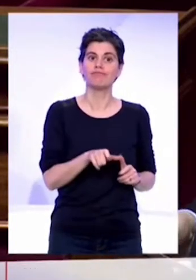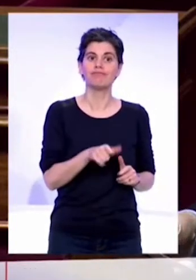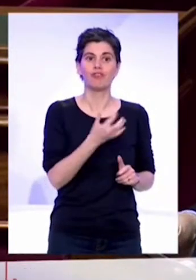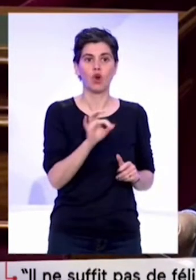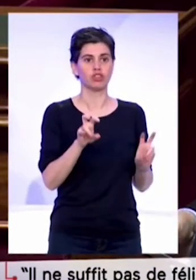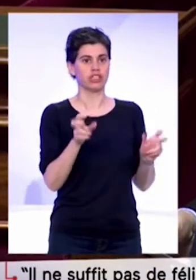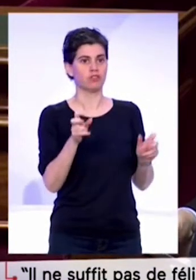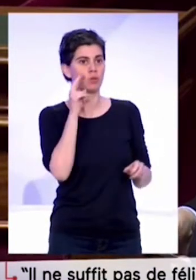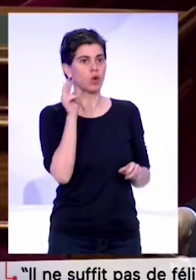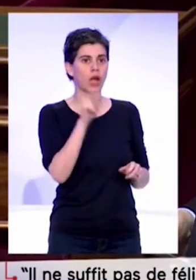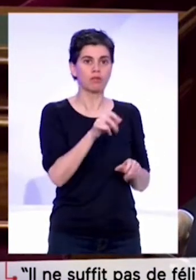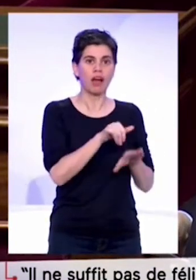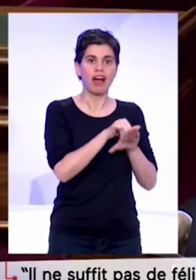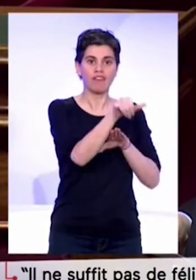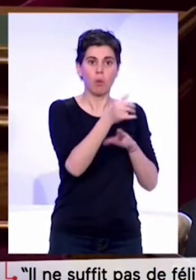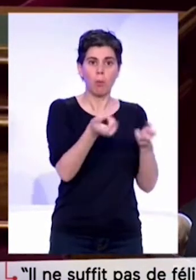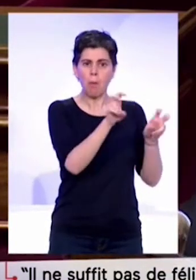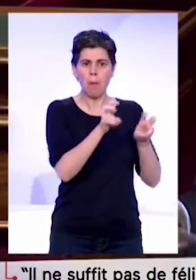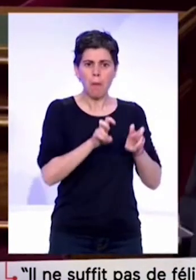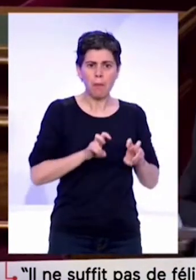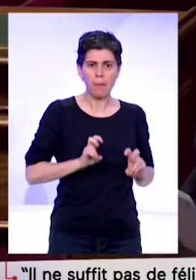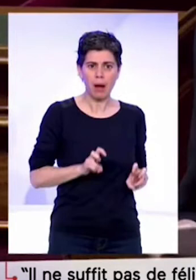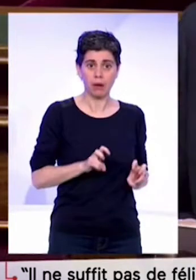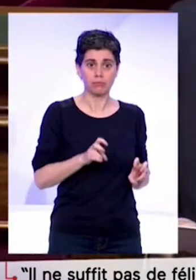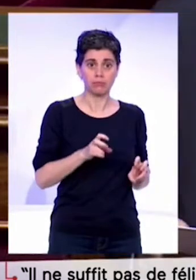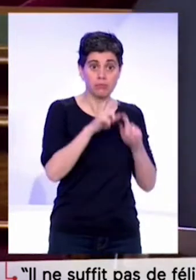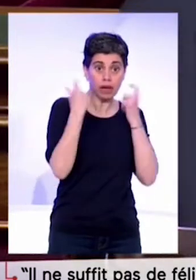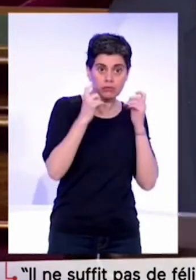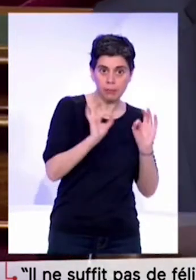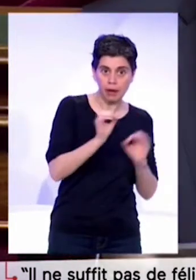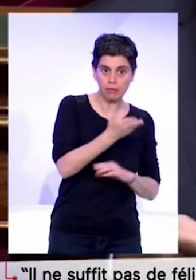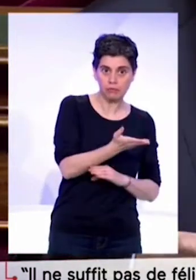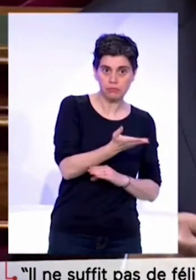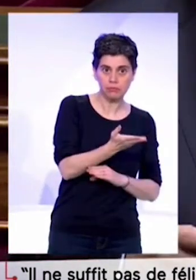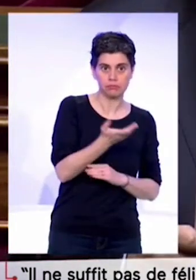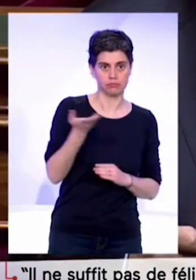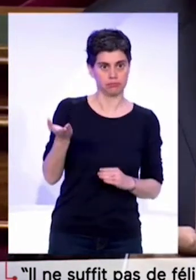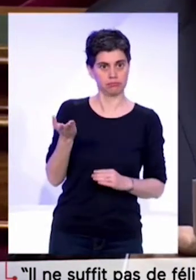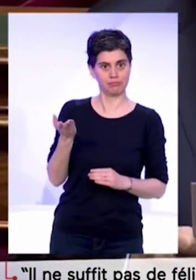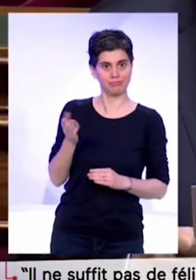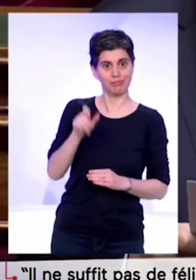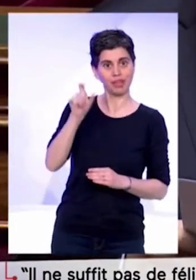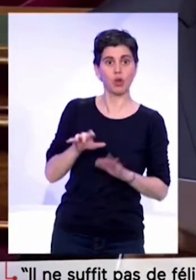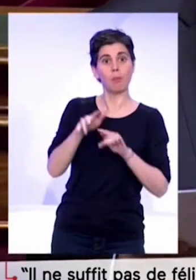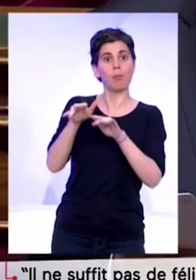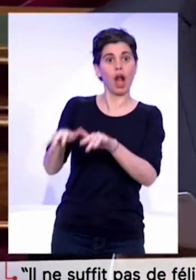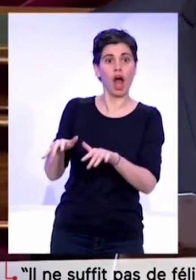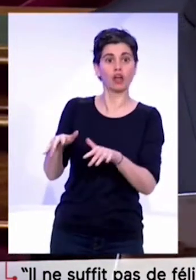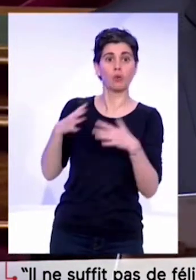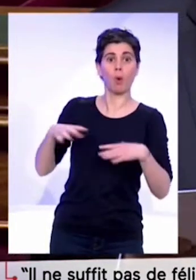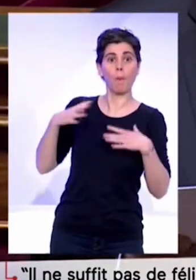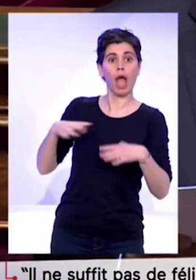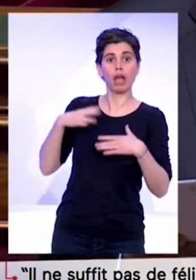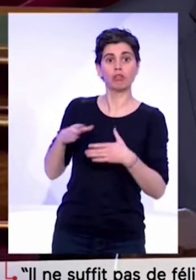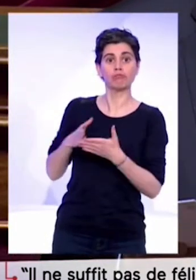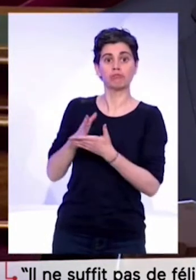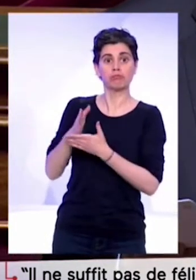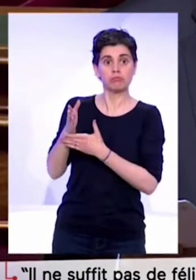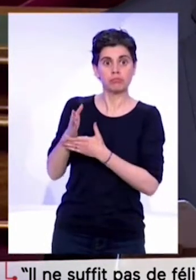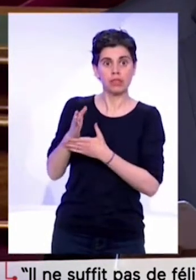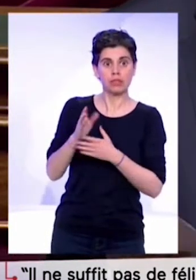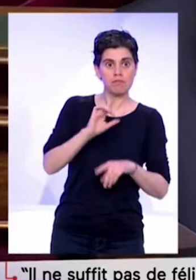Airbus bondés, où les gens n'ont pas de masque, et puis de l'autre côté, des gens qui se promènent sur une plage, qui prennent des contraventions. Cette